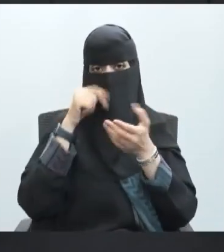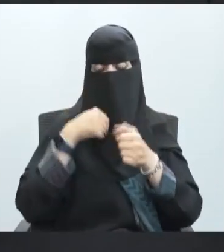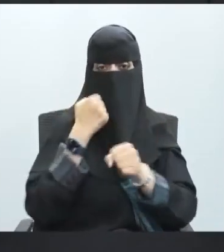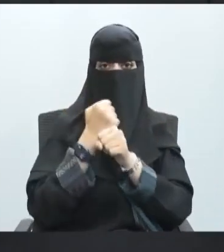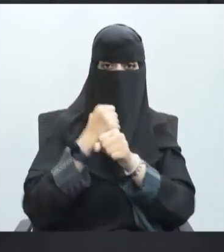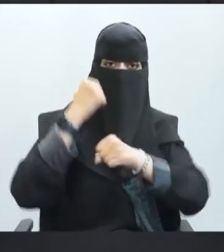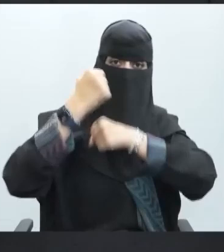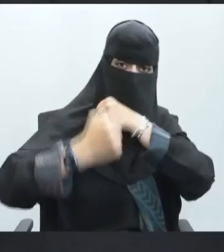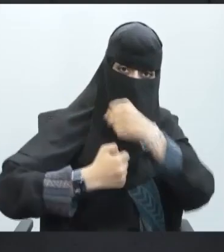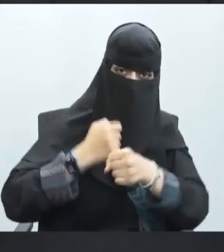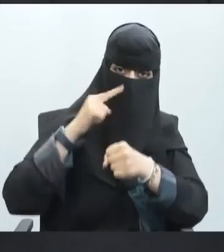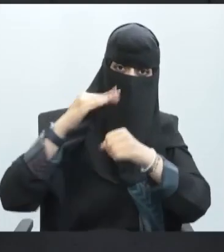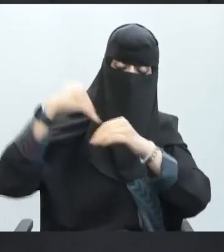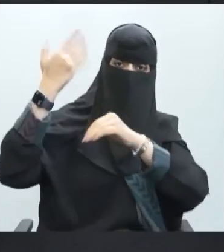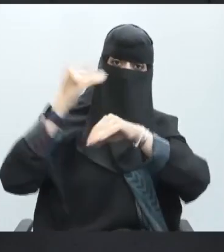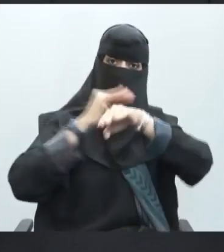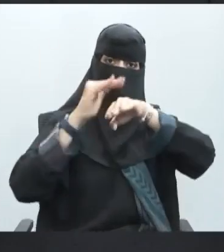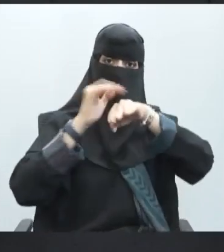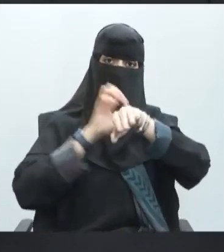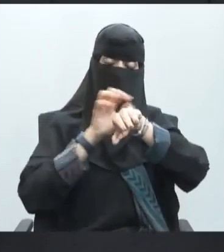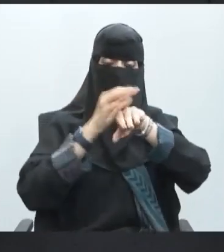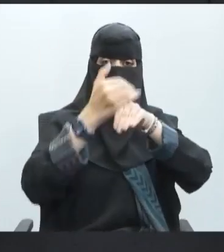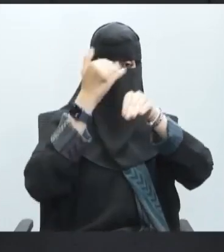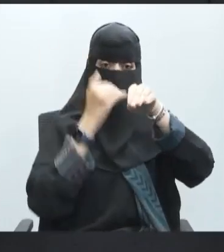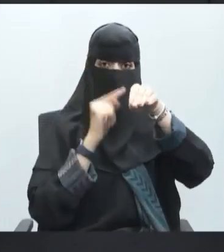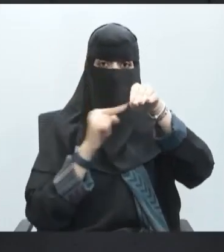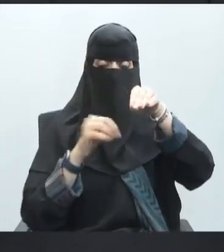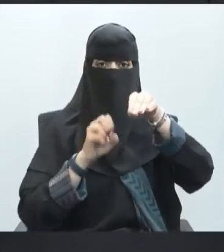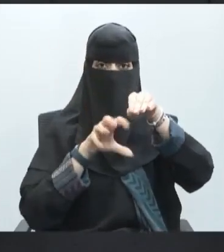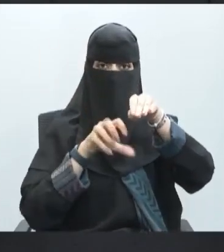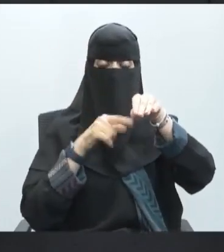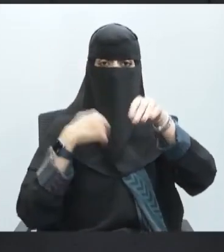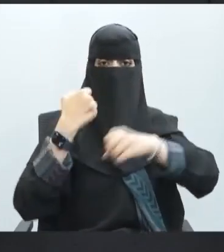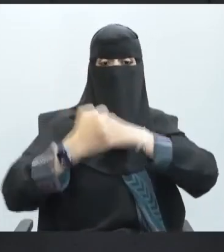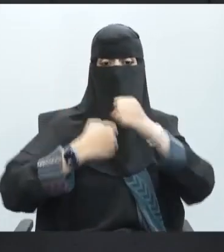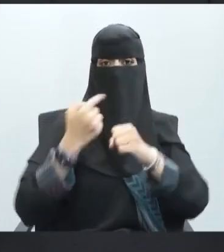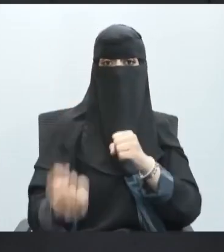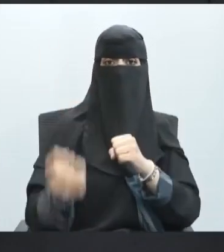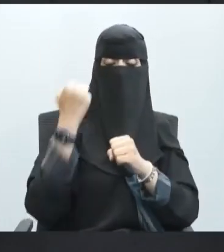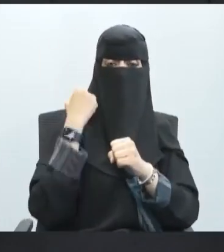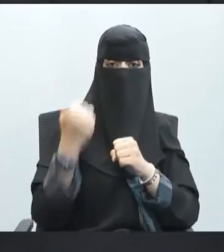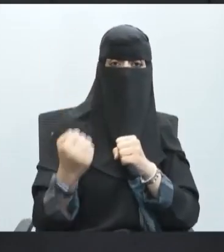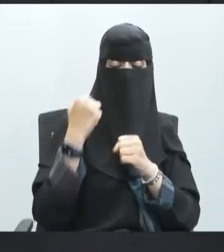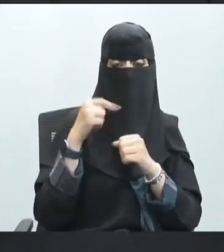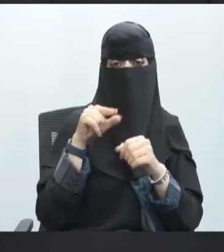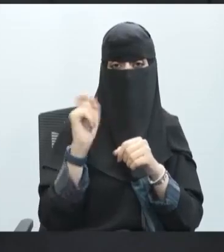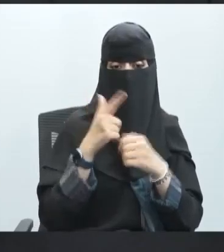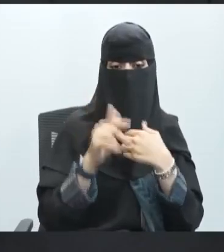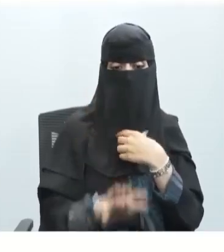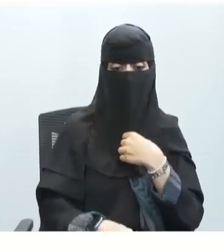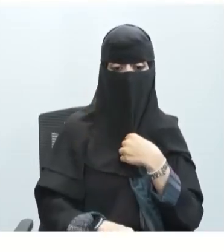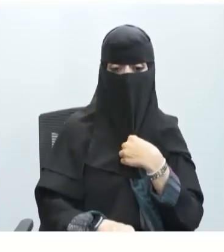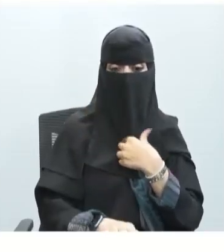جهد الفعل الذي كان في الخلية العصبية إلى العضلة لكي تقوم هذه العضلة بالحركة والاستجابة للأمر